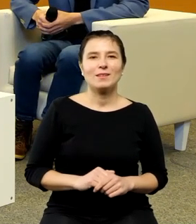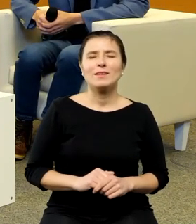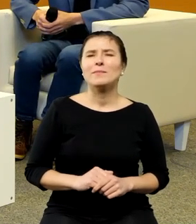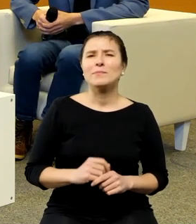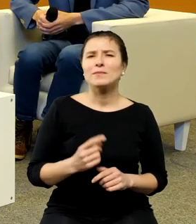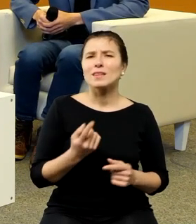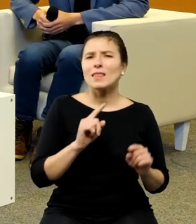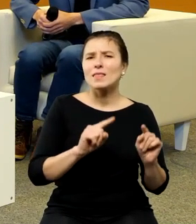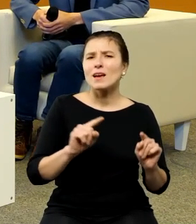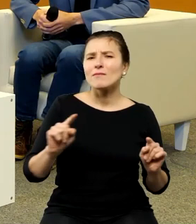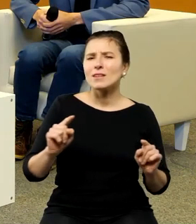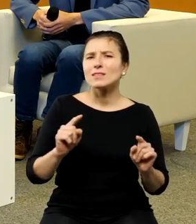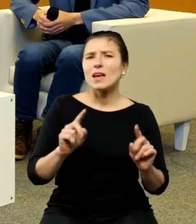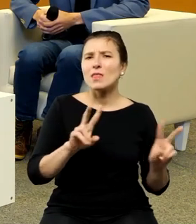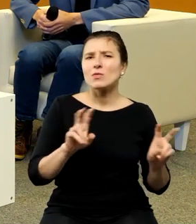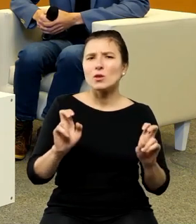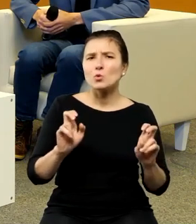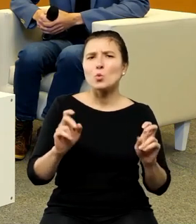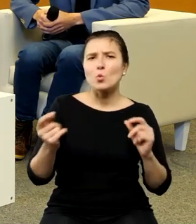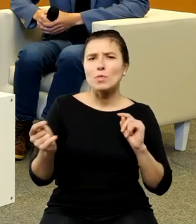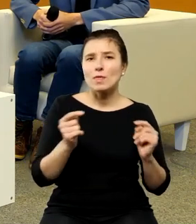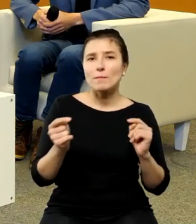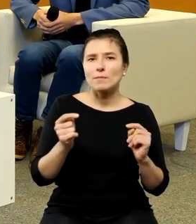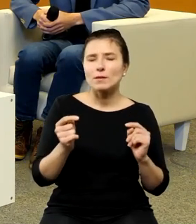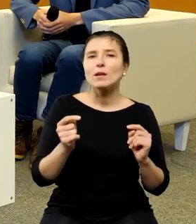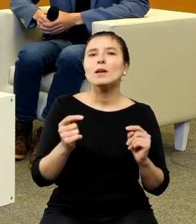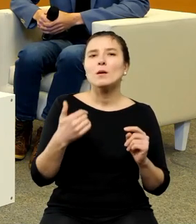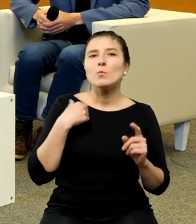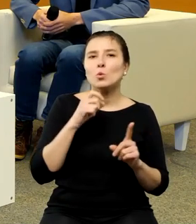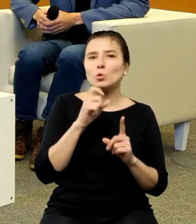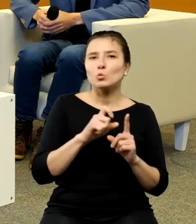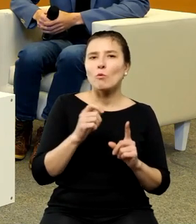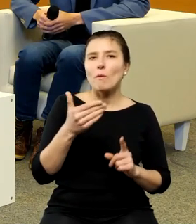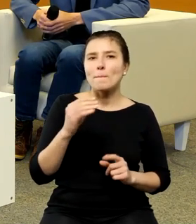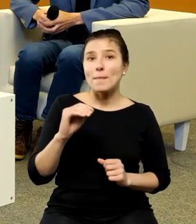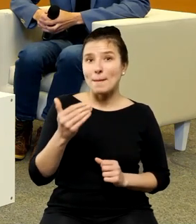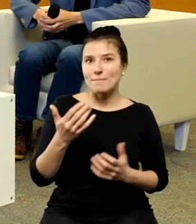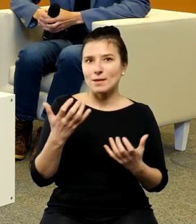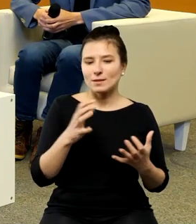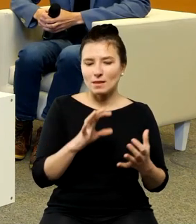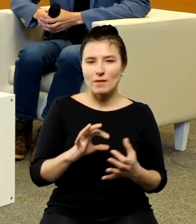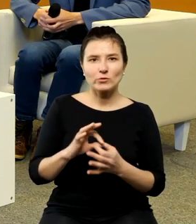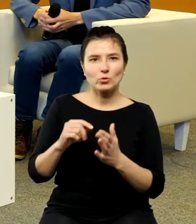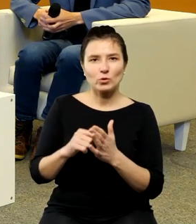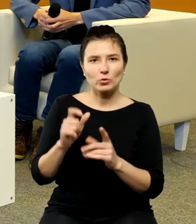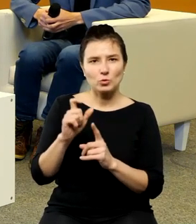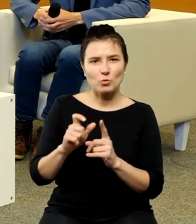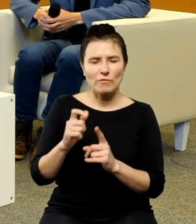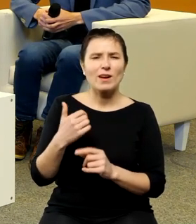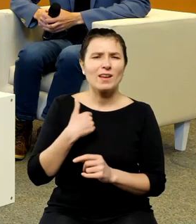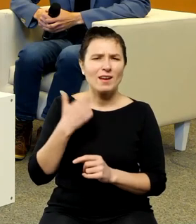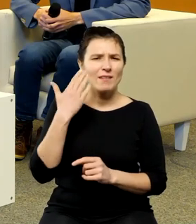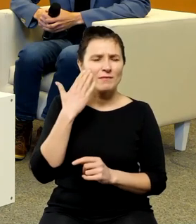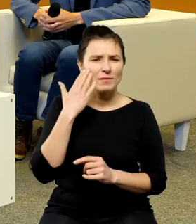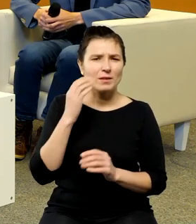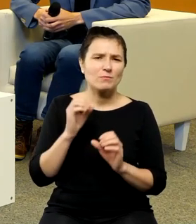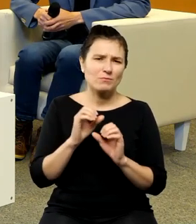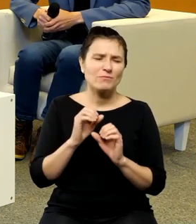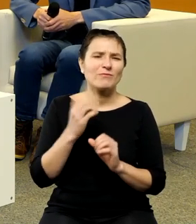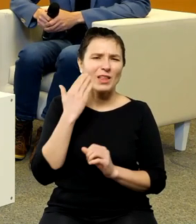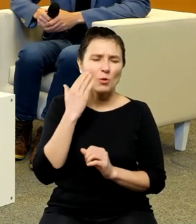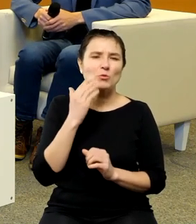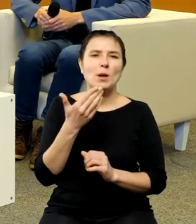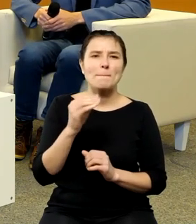wersji tytułu tej debaty pojawiło się słowo mem i chciałbym się do niego odnieść bo ja wiem że oczywiście memy mają te swoje